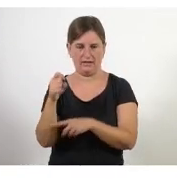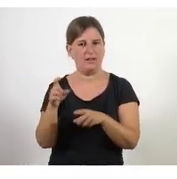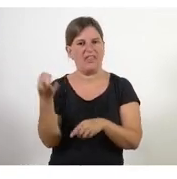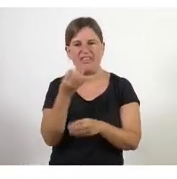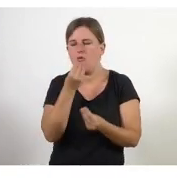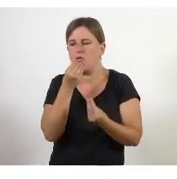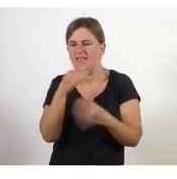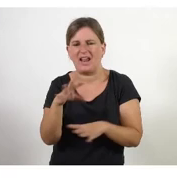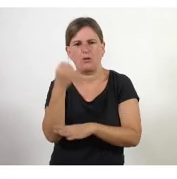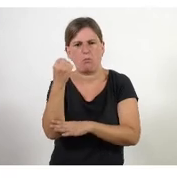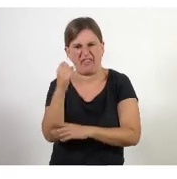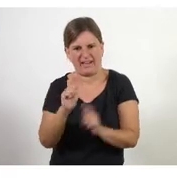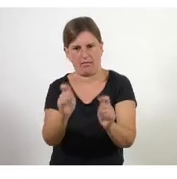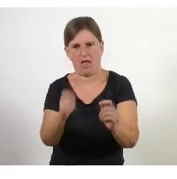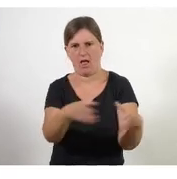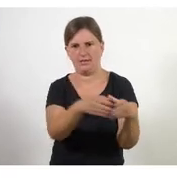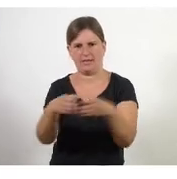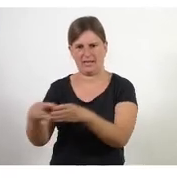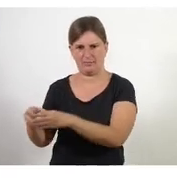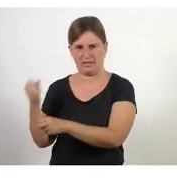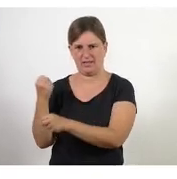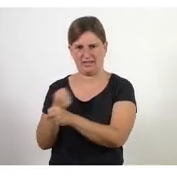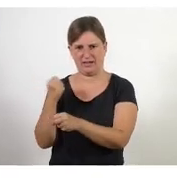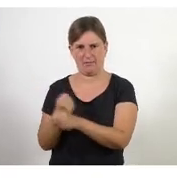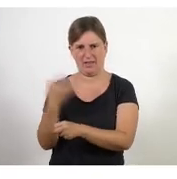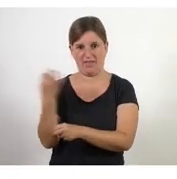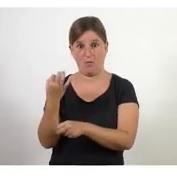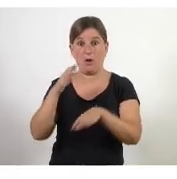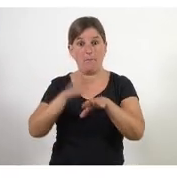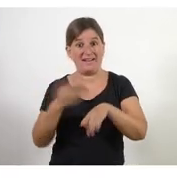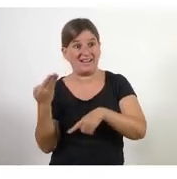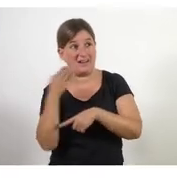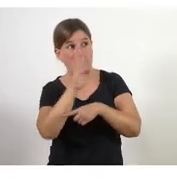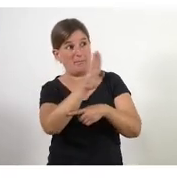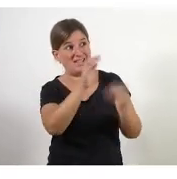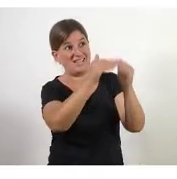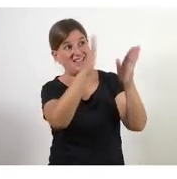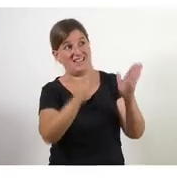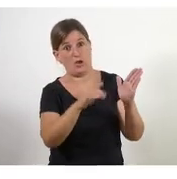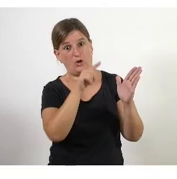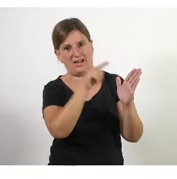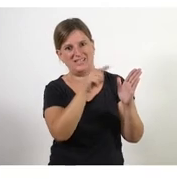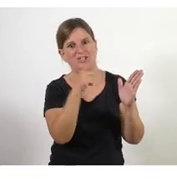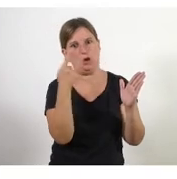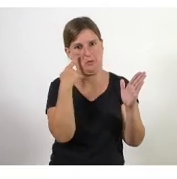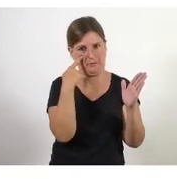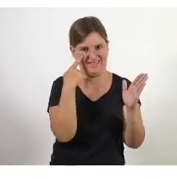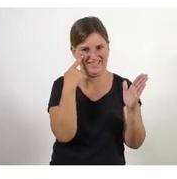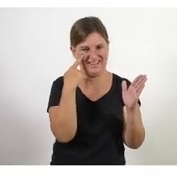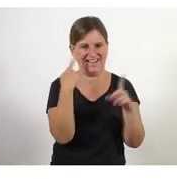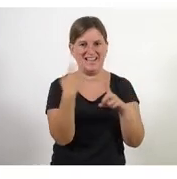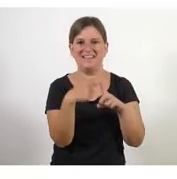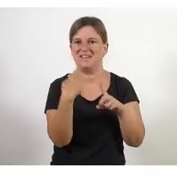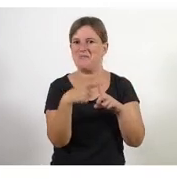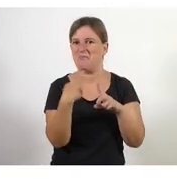empoderar de veritat ara quan ho presenteu de cara a l'organització vigileu perquè